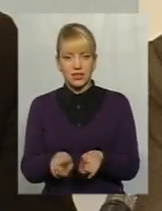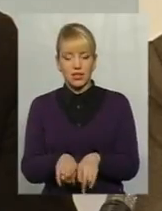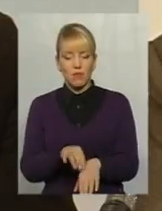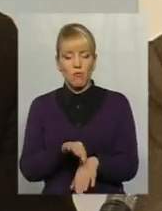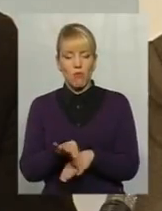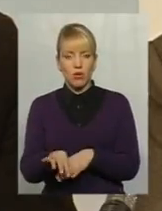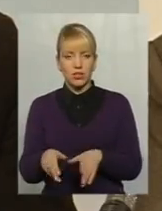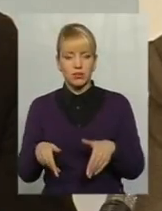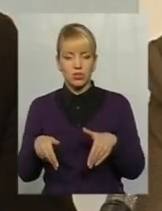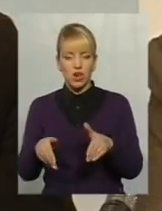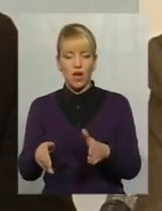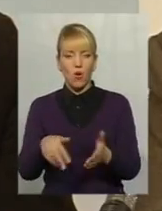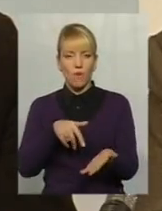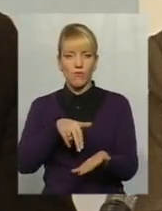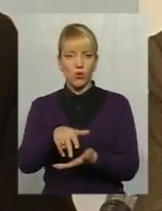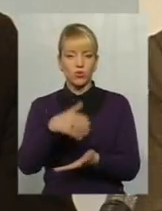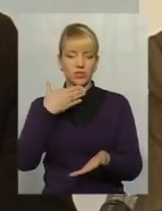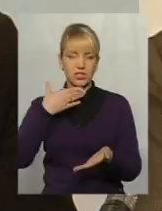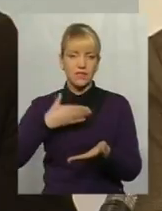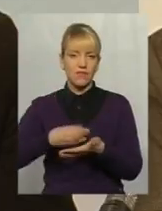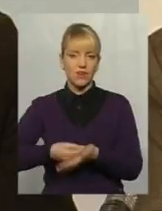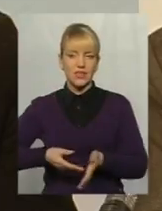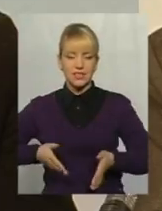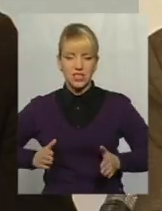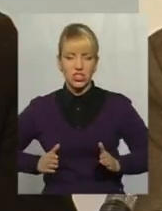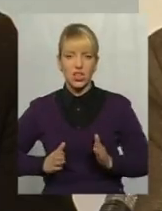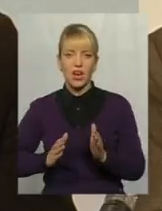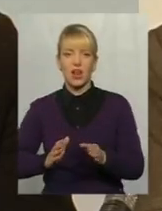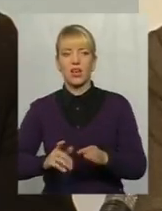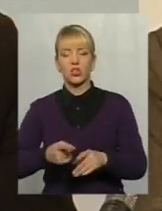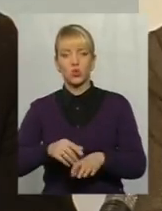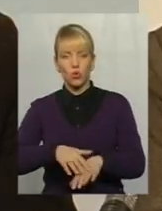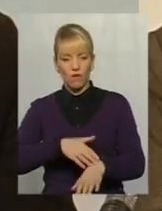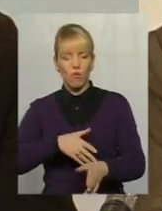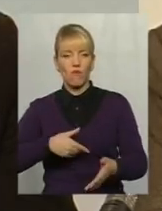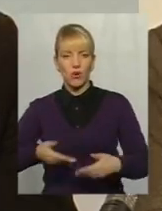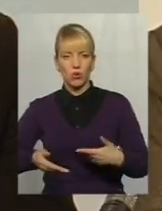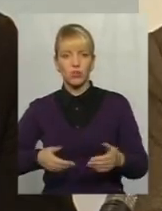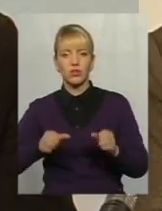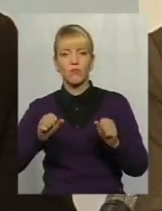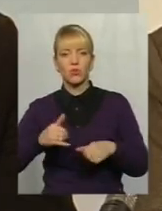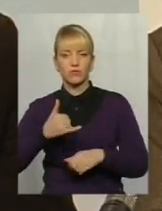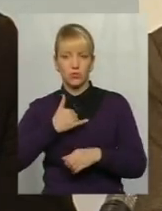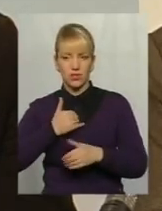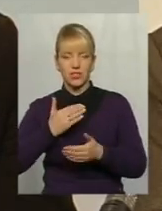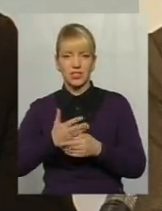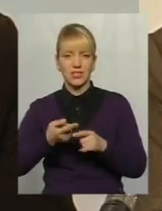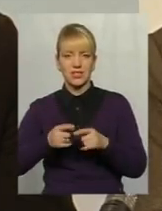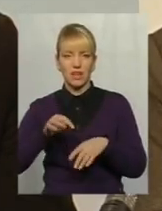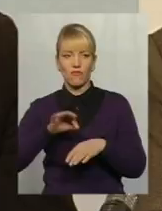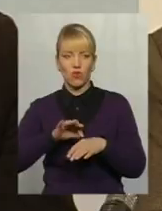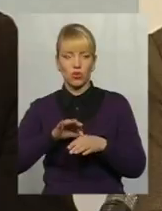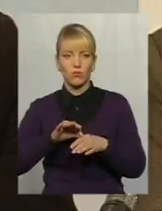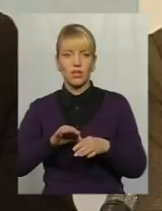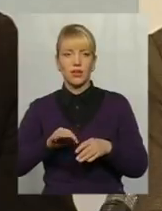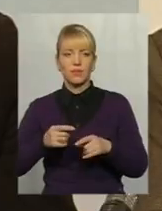шляхом виходить на свій власний шлях і при чому дуже довго виходить, можливо, у нас і є ця хвороба зростання,